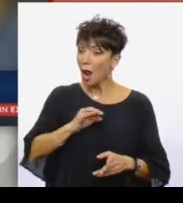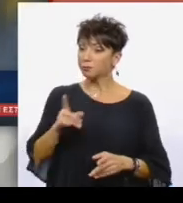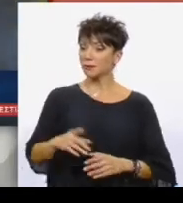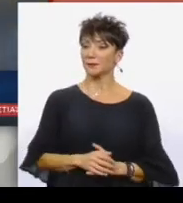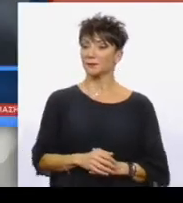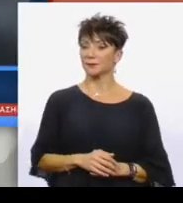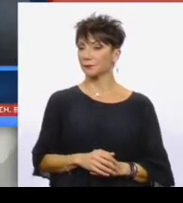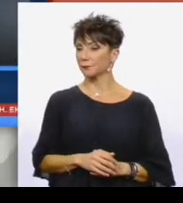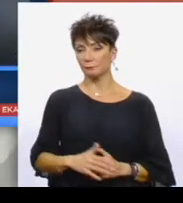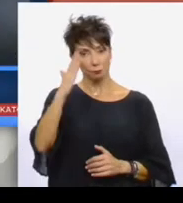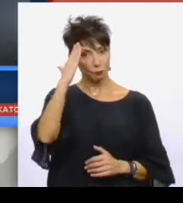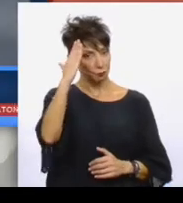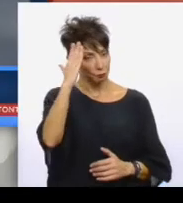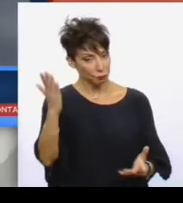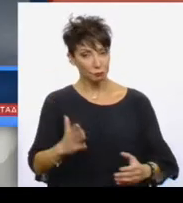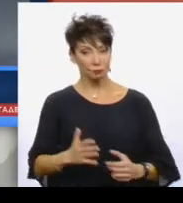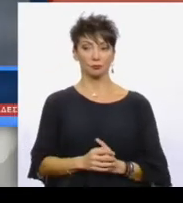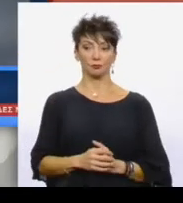Καλησπέρα σας κύριε Σρόιτερ.